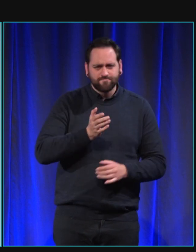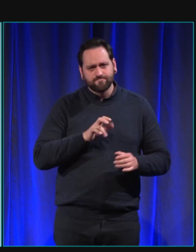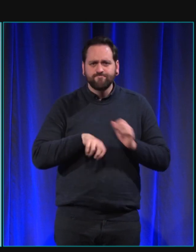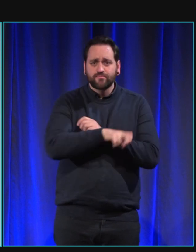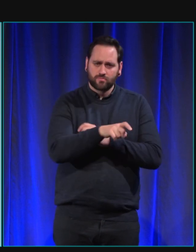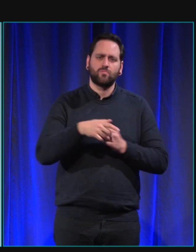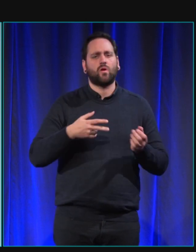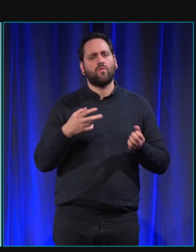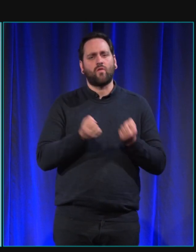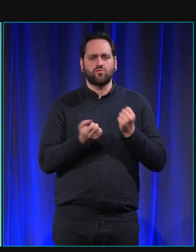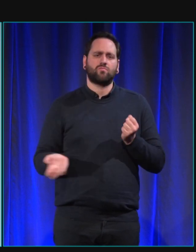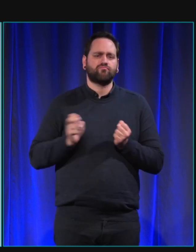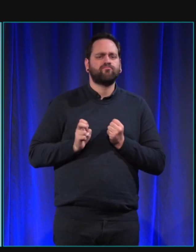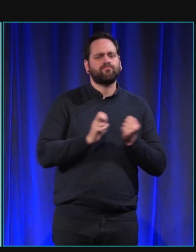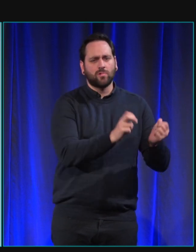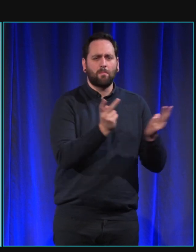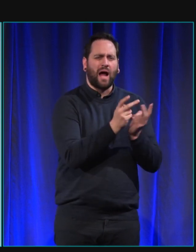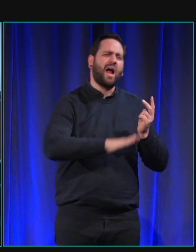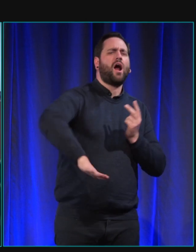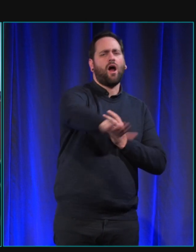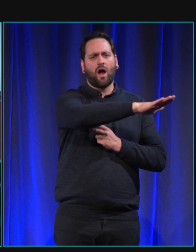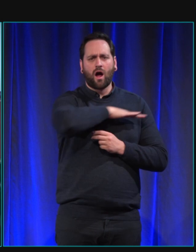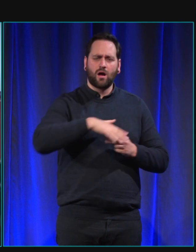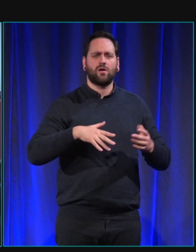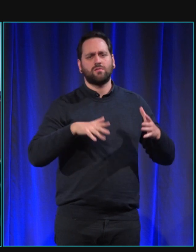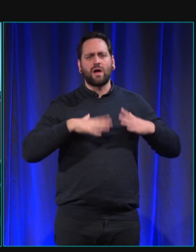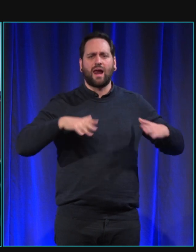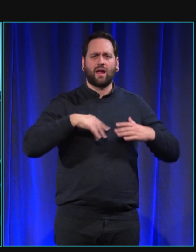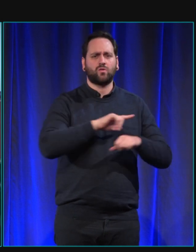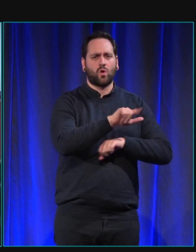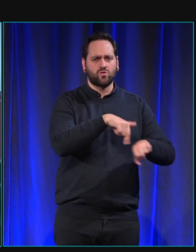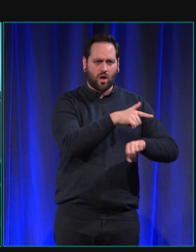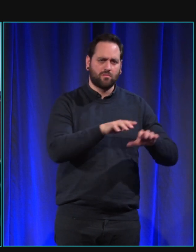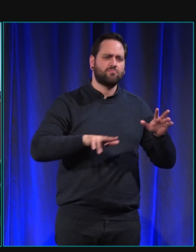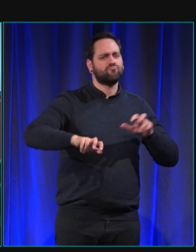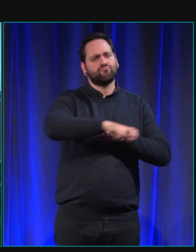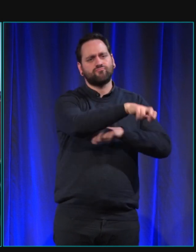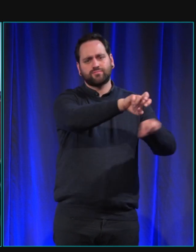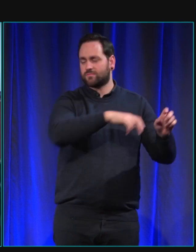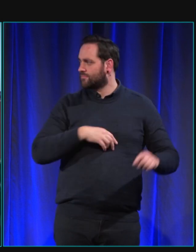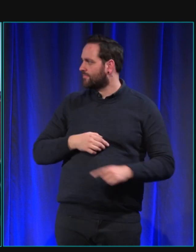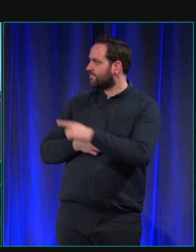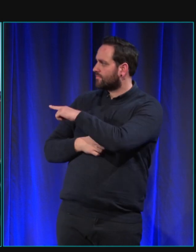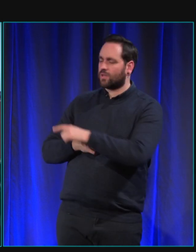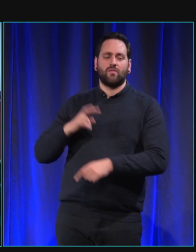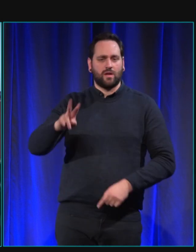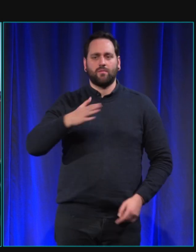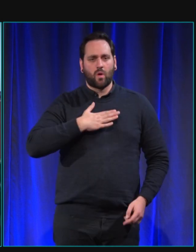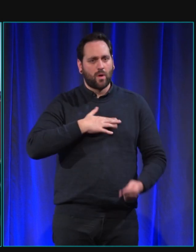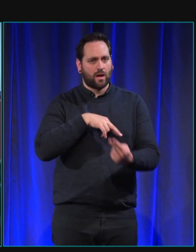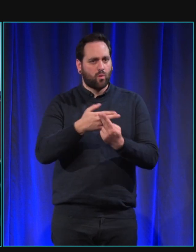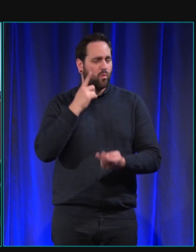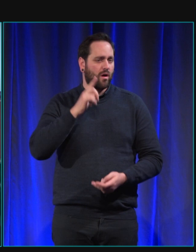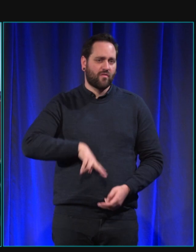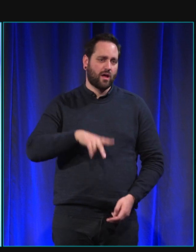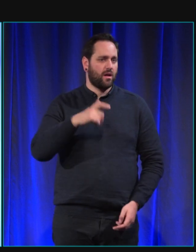faire deux heures de balade avec le chien moi je vais juste répondre parce que je pense que la race n pas d'importance ils ont tous besoin d